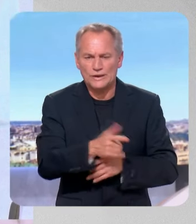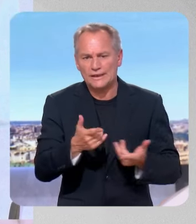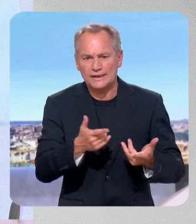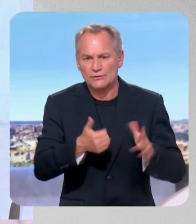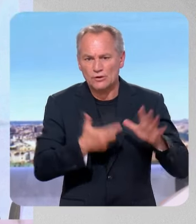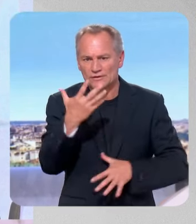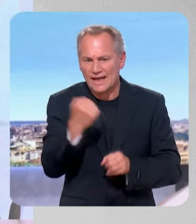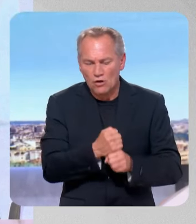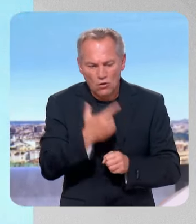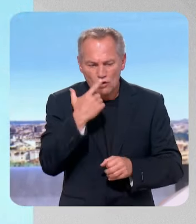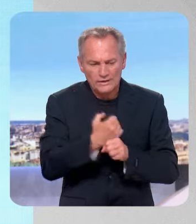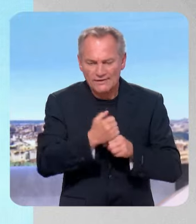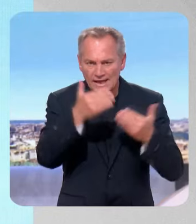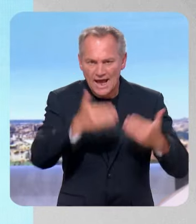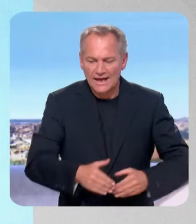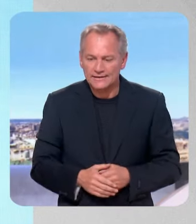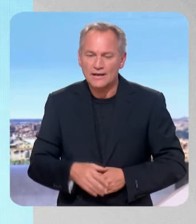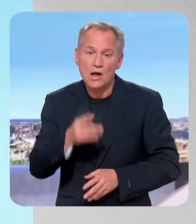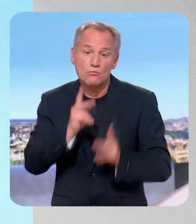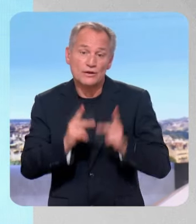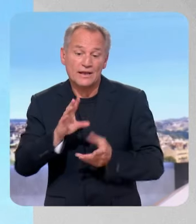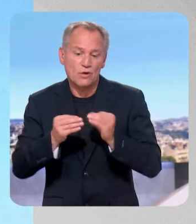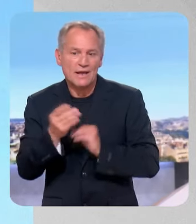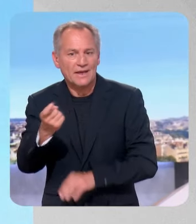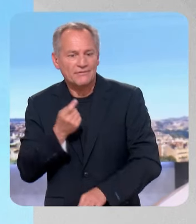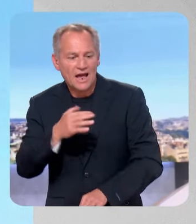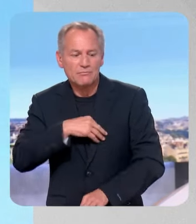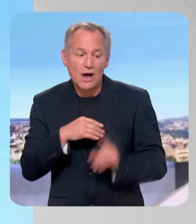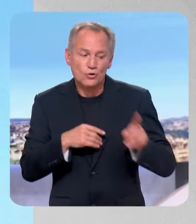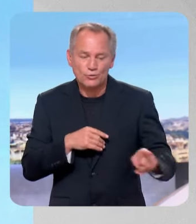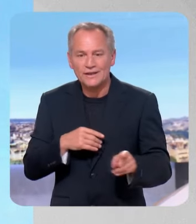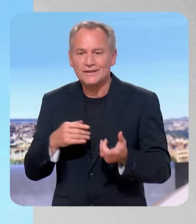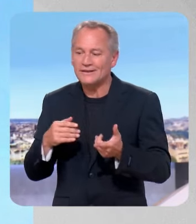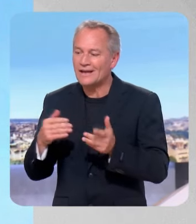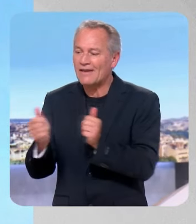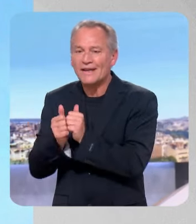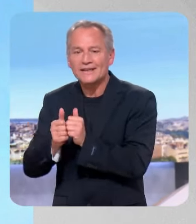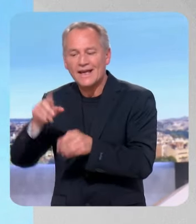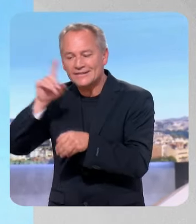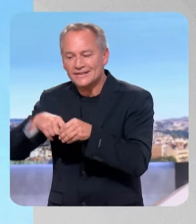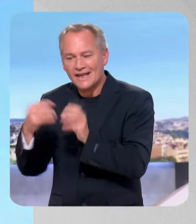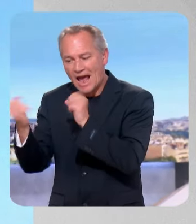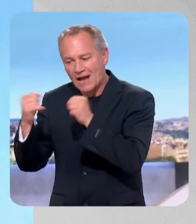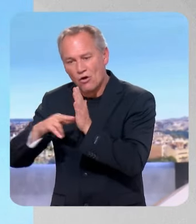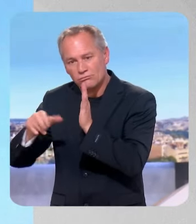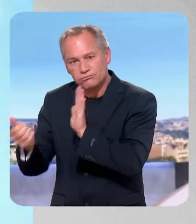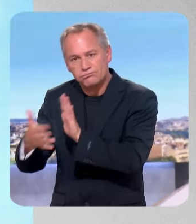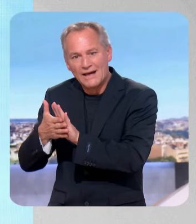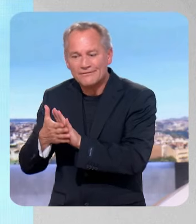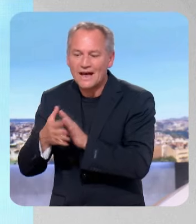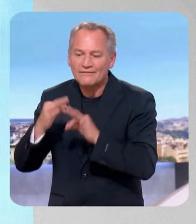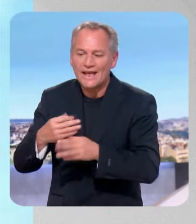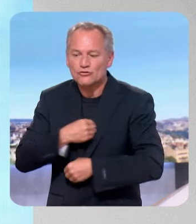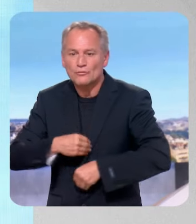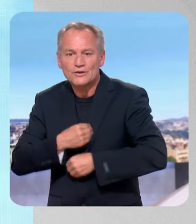les effets de la réforme des retraites qui n'a pas beaucoup plu à l'exécutif ? Non, pas du tout. Moi, j'ai dit ce que j'avais à dire sur cet accord, je le confirme. Vous l'avez découvert en dernier